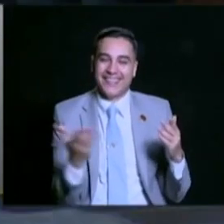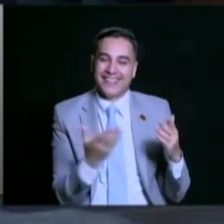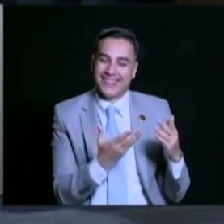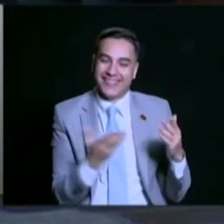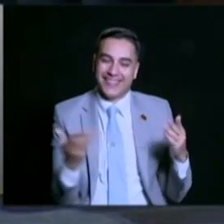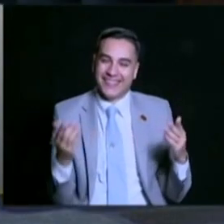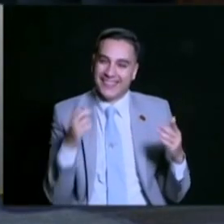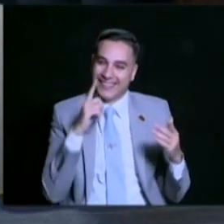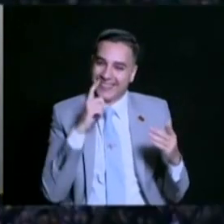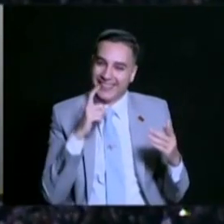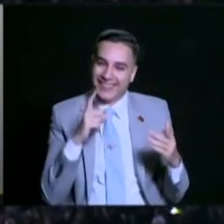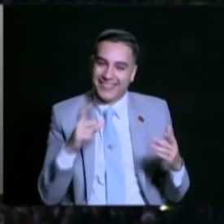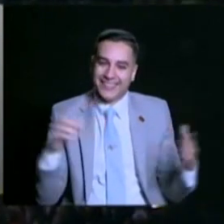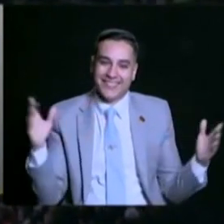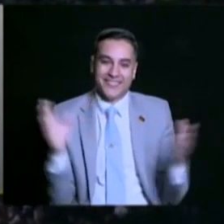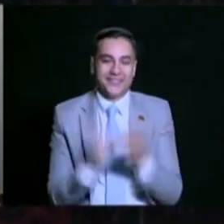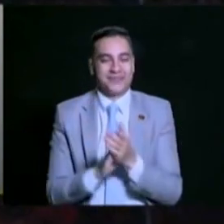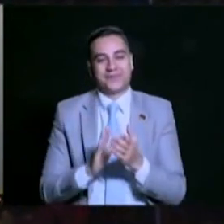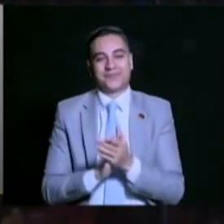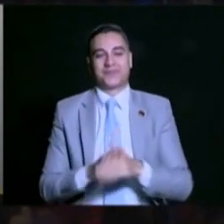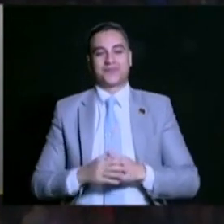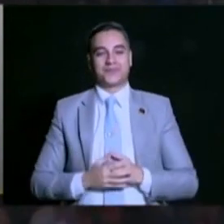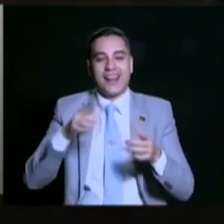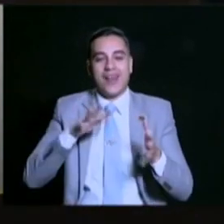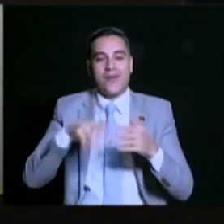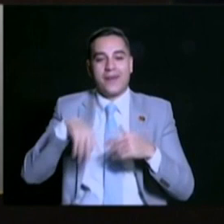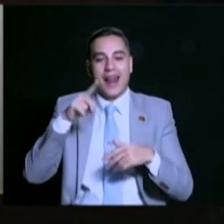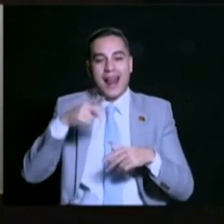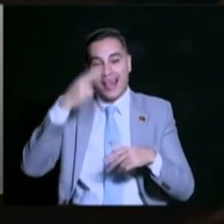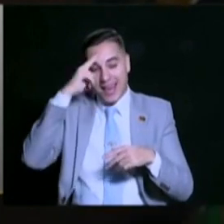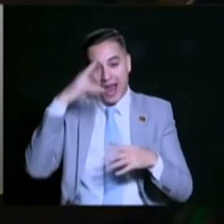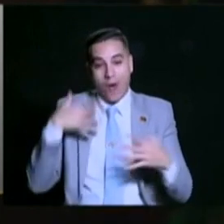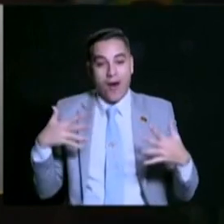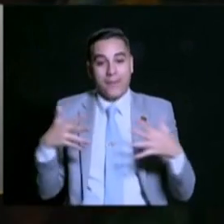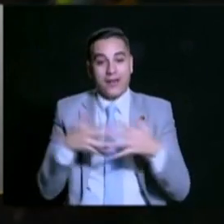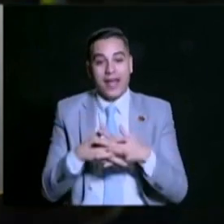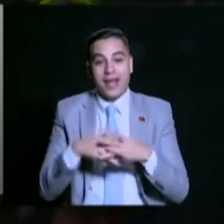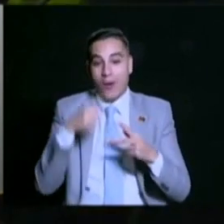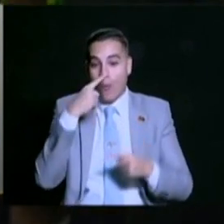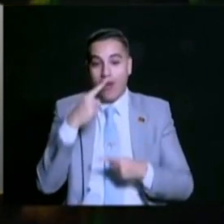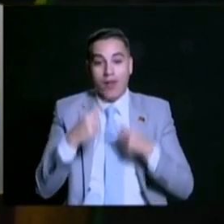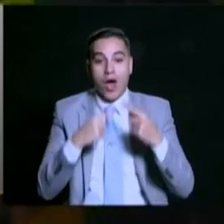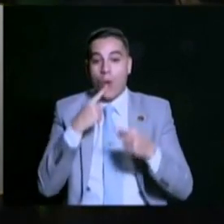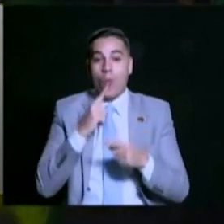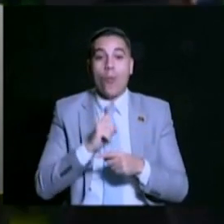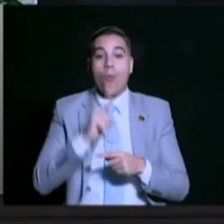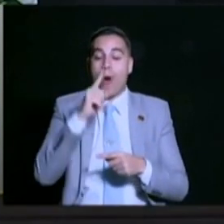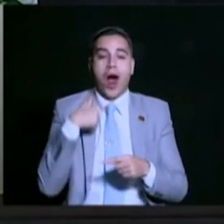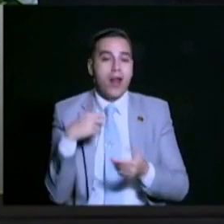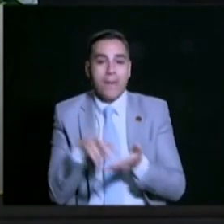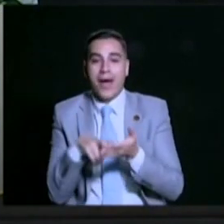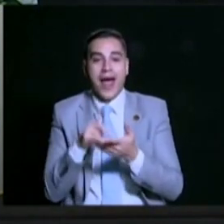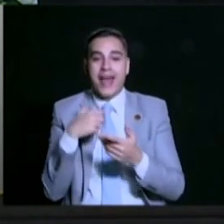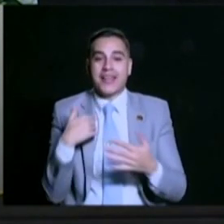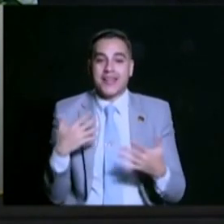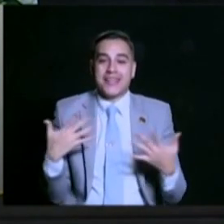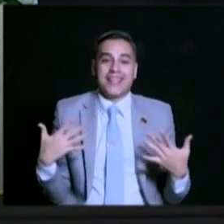إن هي موجودة في الاحتفالية برغم إن ما كانش حد عارف أصلاً الاحتفالية دي هتترجم ولا لأ والدك كان فخور بك؟